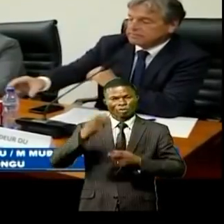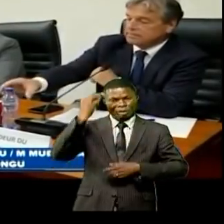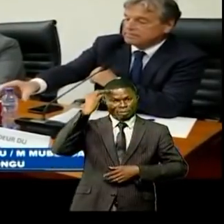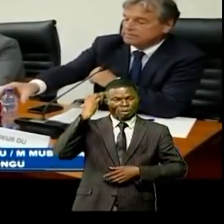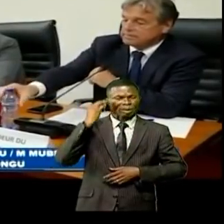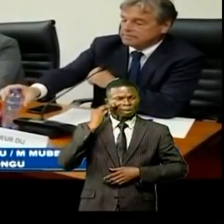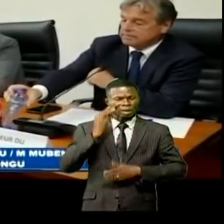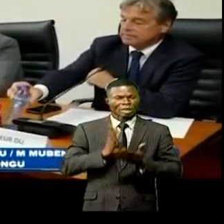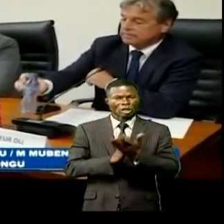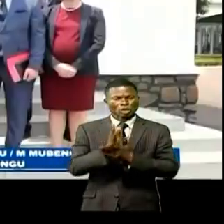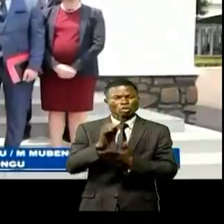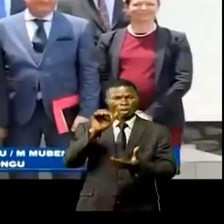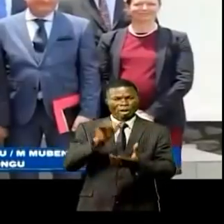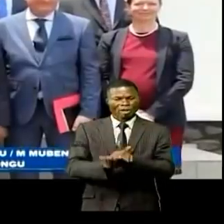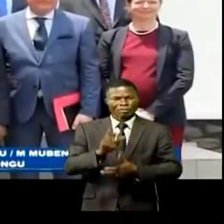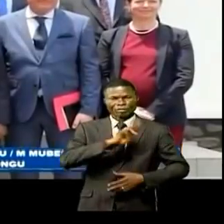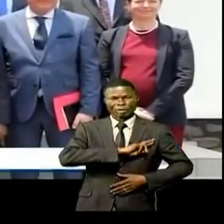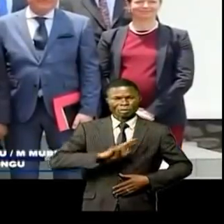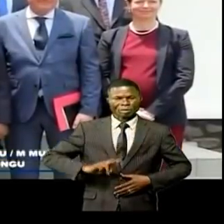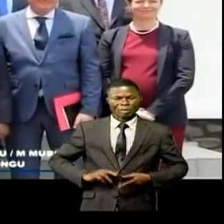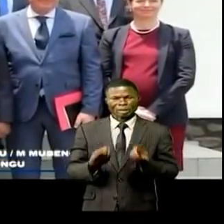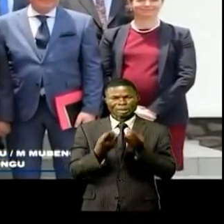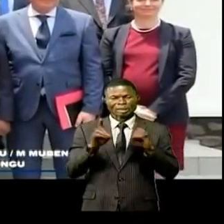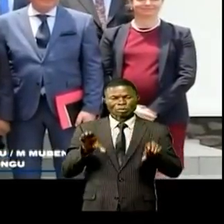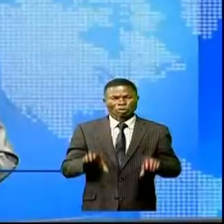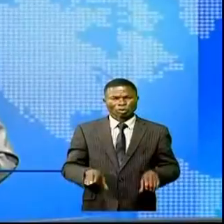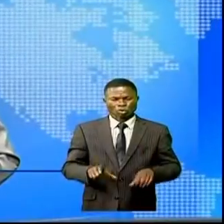les droits des femmes en République démocratique du Congo.